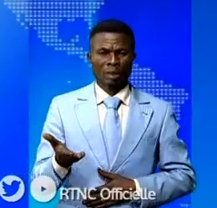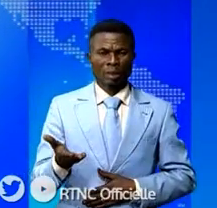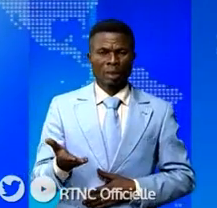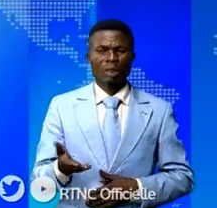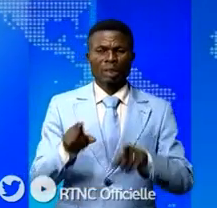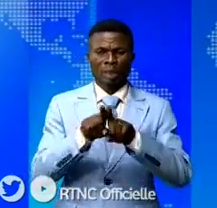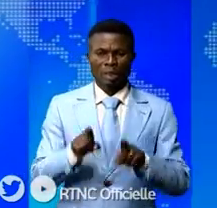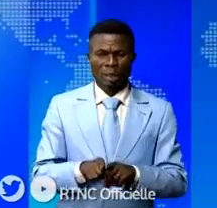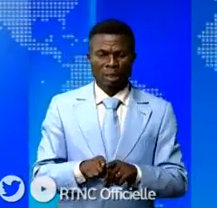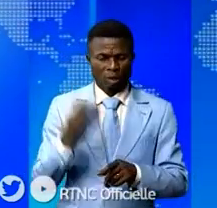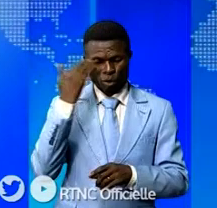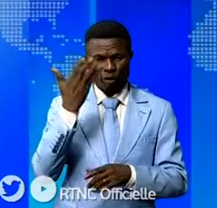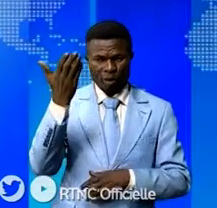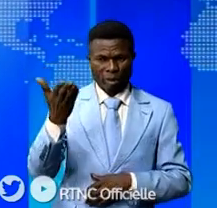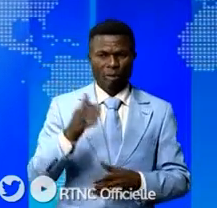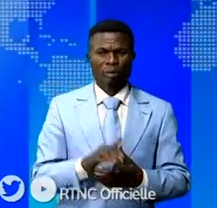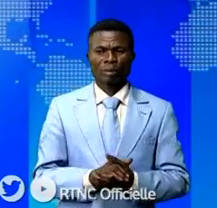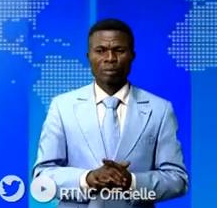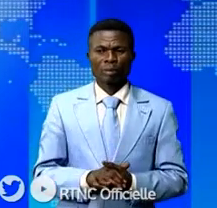'Issage, nous dit Sandra Nyangui.